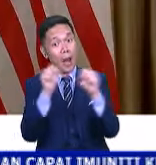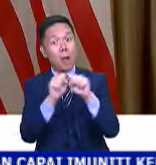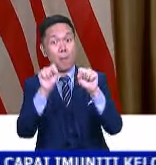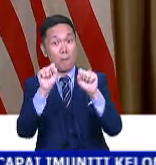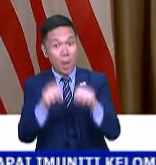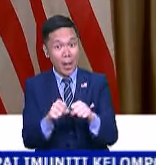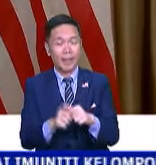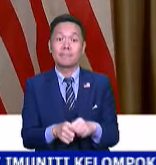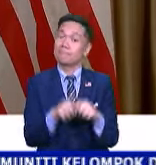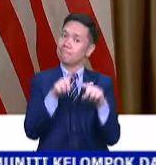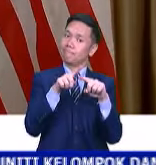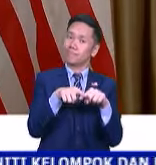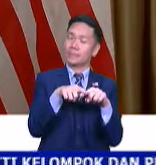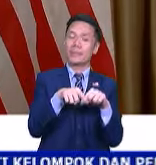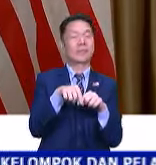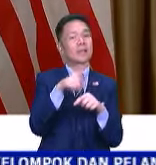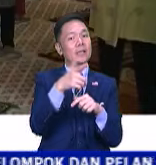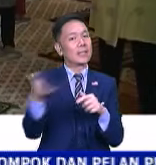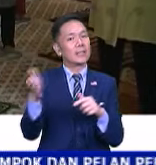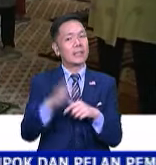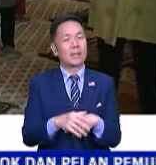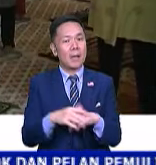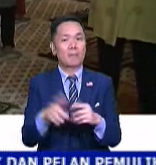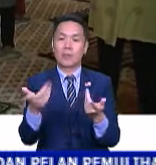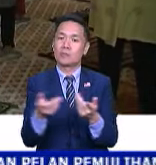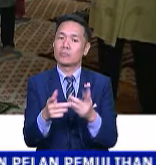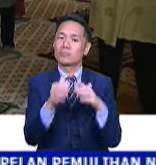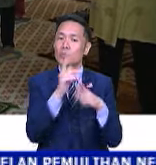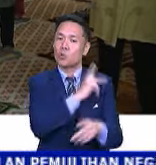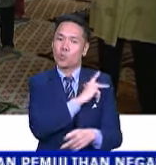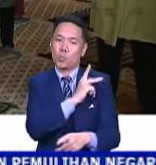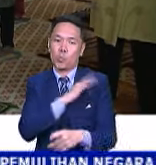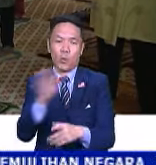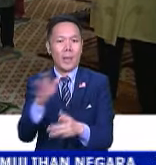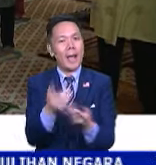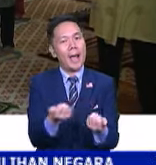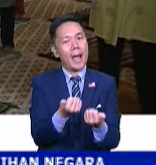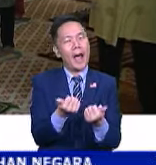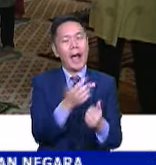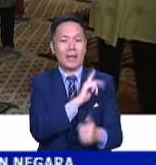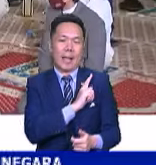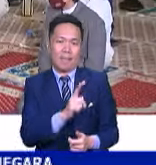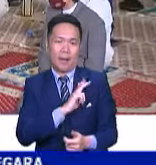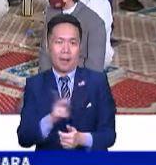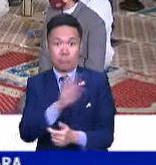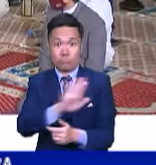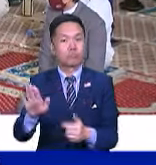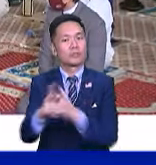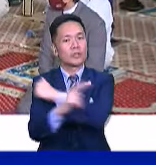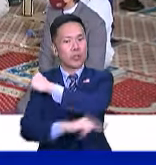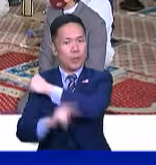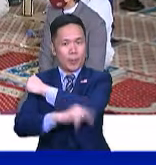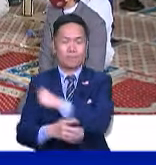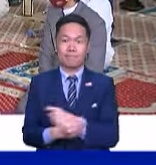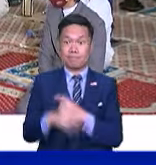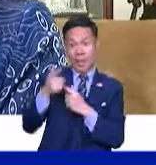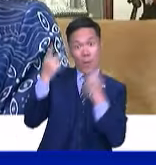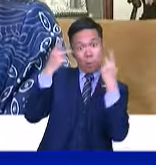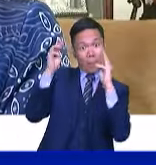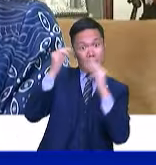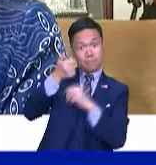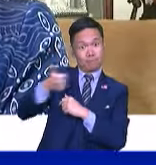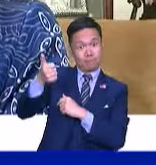tertakluk kepada pihak berkuasa agama negeri. Jemaah perlu pastikan SOP berkaitan dengan